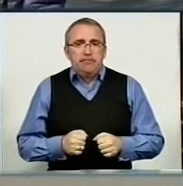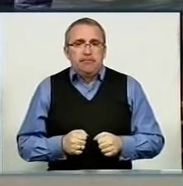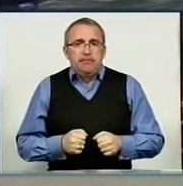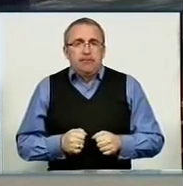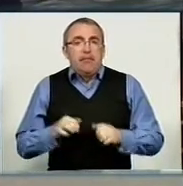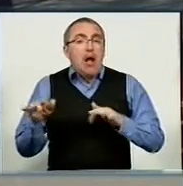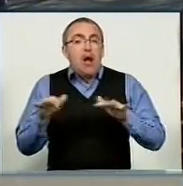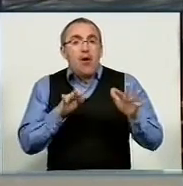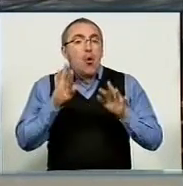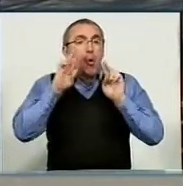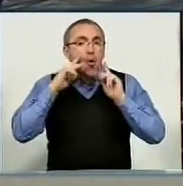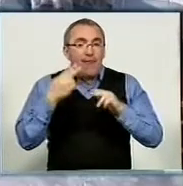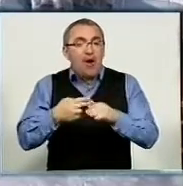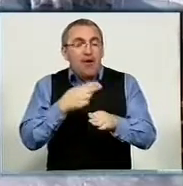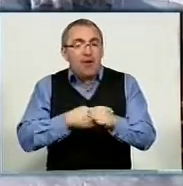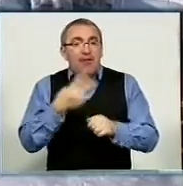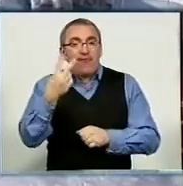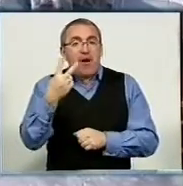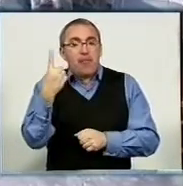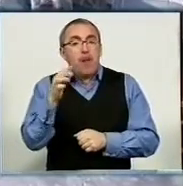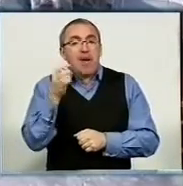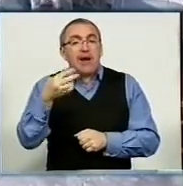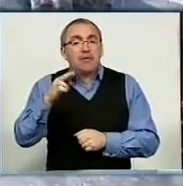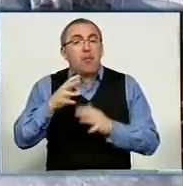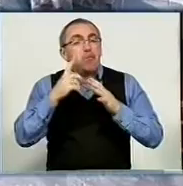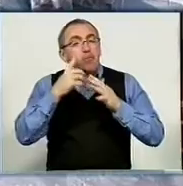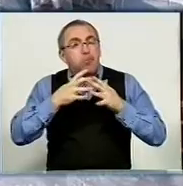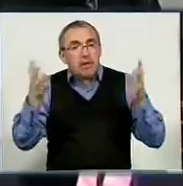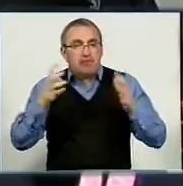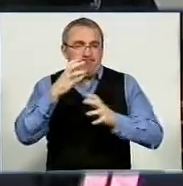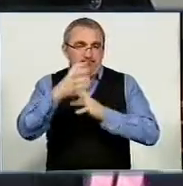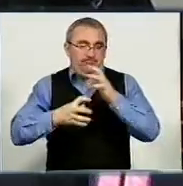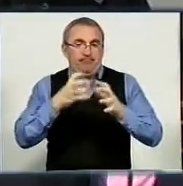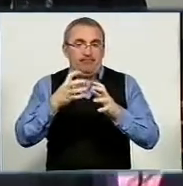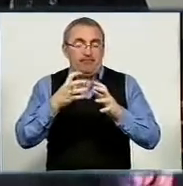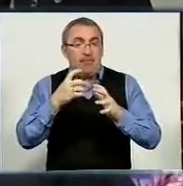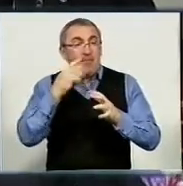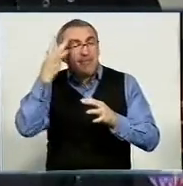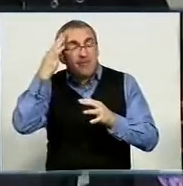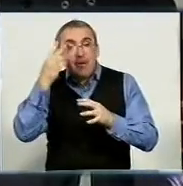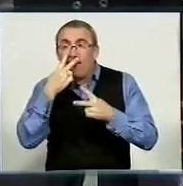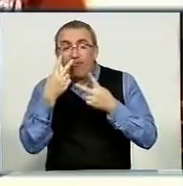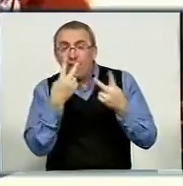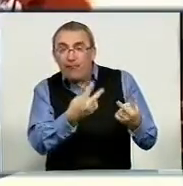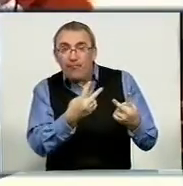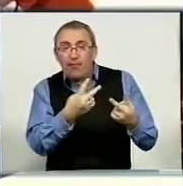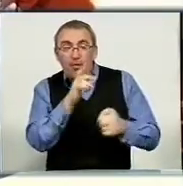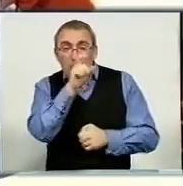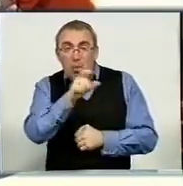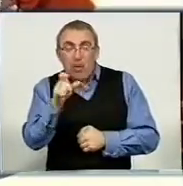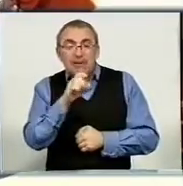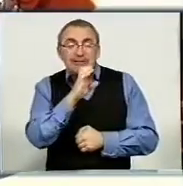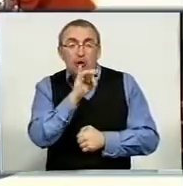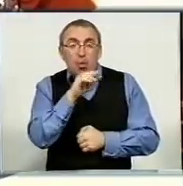Акція «Кольорові шкарпетки» проходить 21 березня у більшості країн світу. Мета – привернути увагу до проблем пристосування людей з